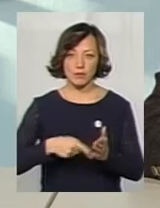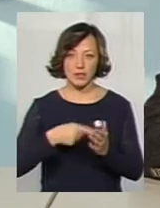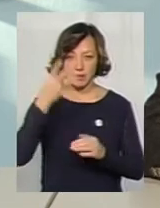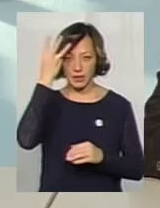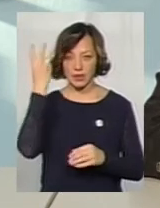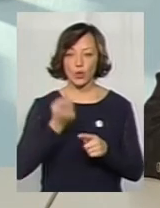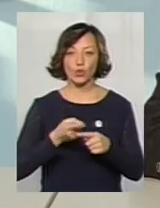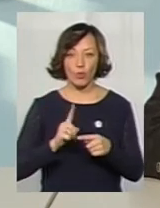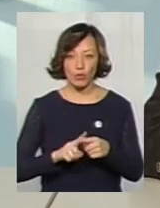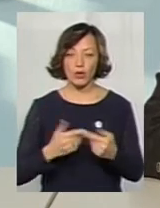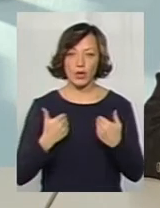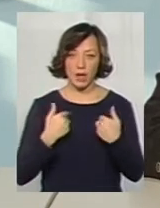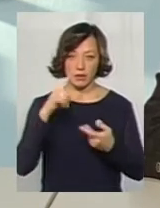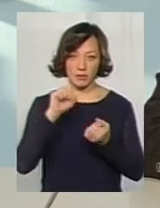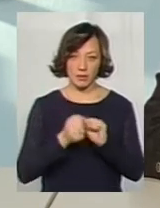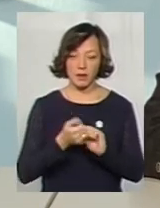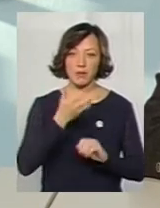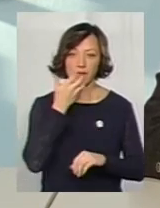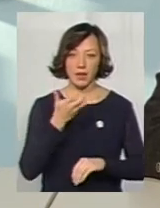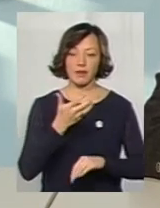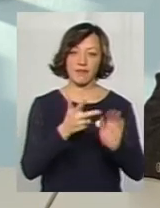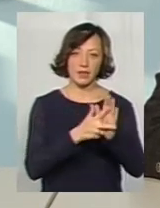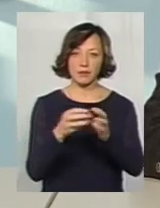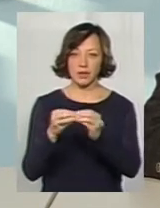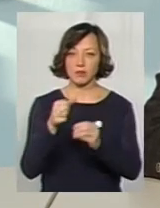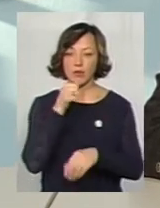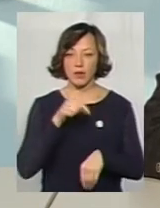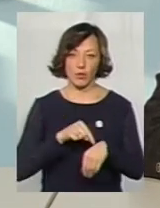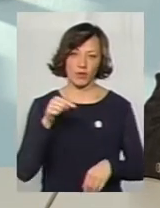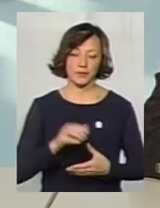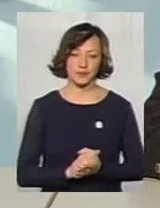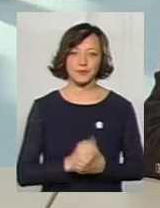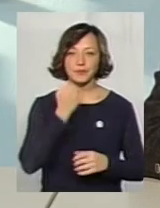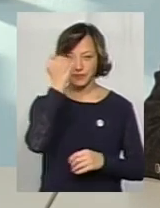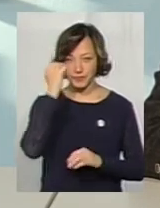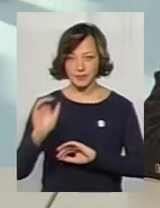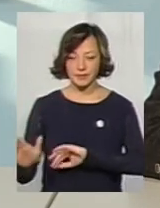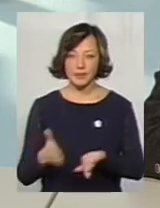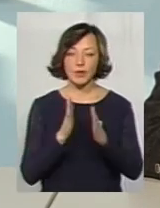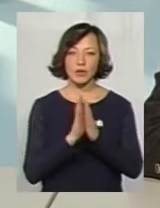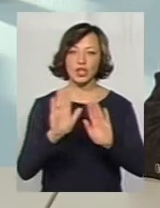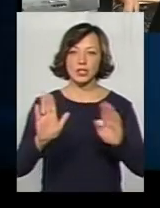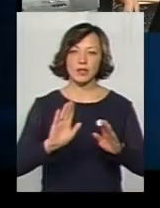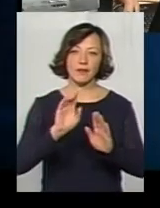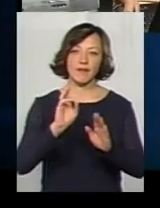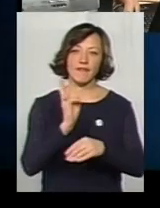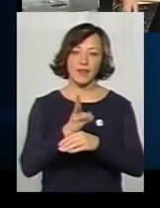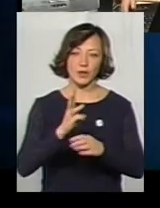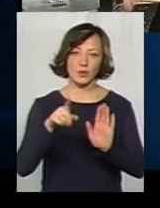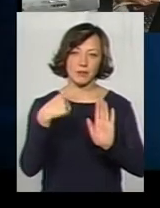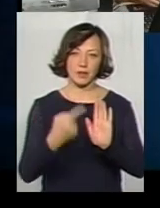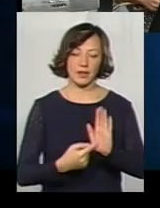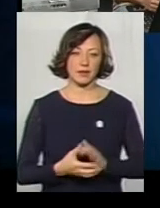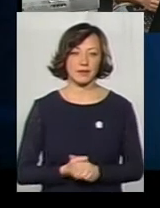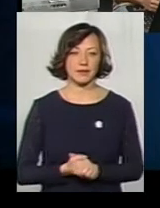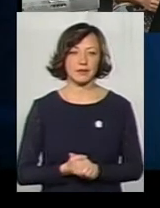Хмельницькому. Тому я запам'ятаю, Південна 8-10, спробую не реагувати. Дякую. Я прошу режисерів дати наступне відео, запитання,